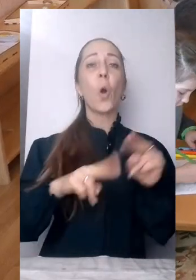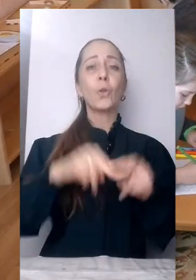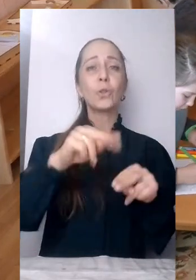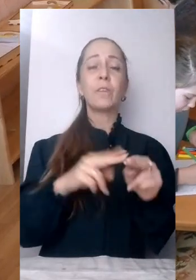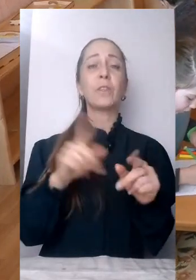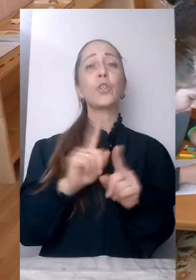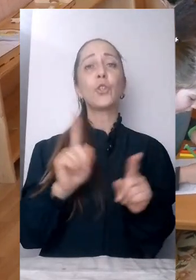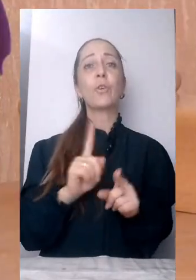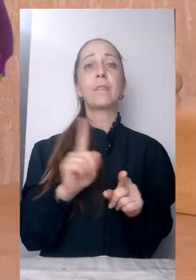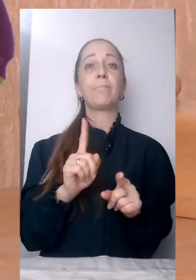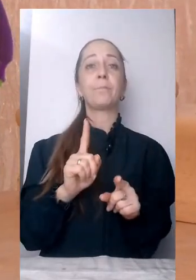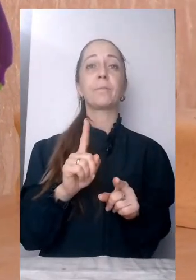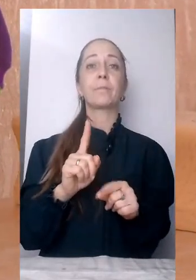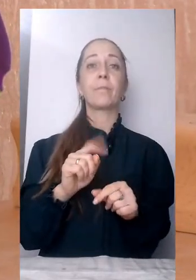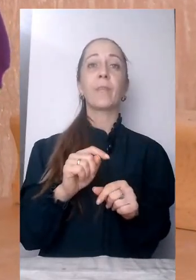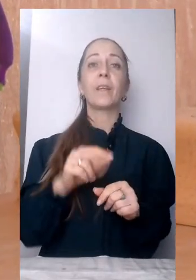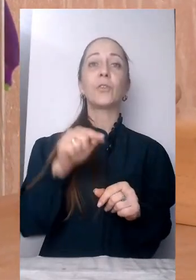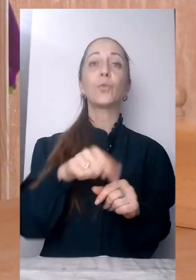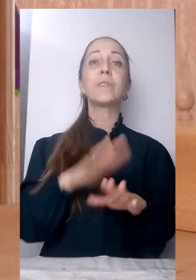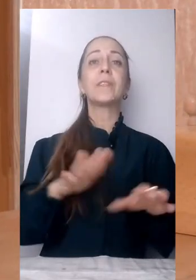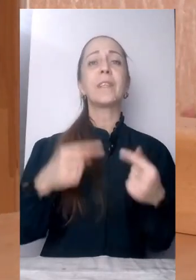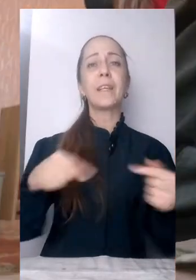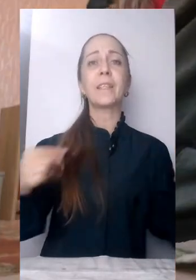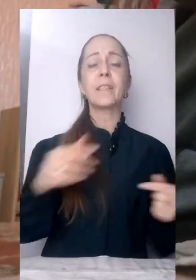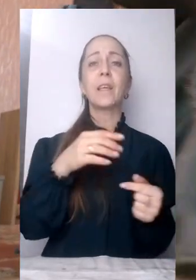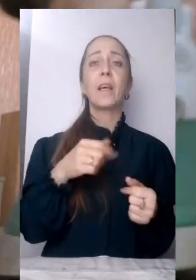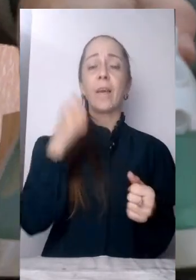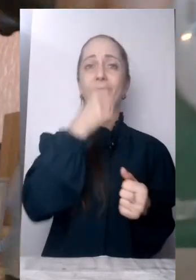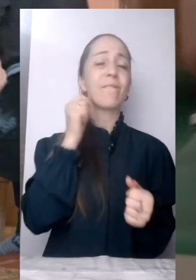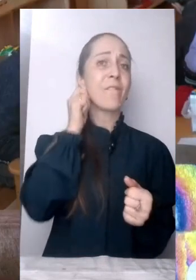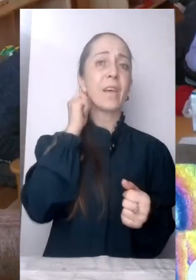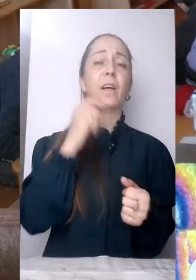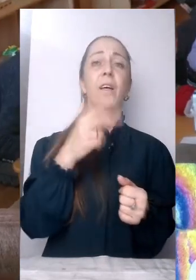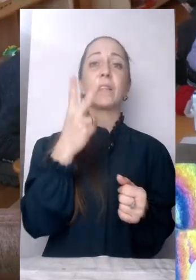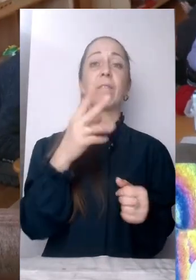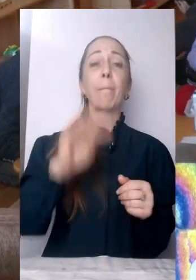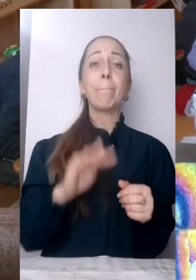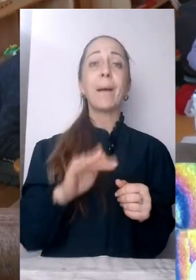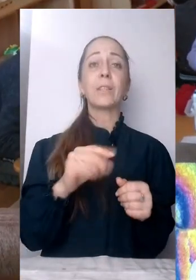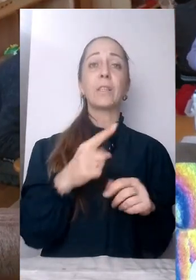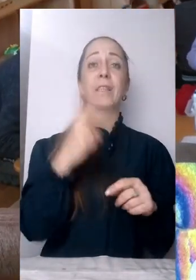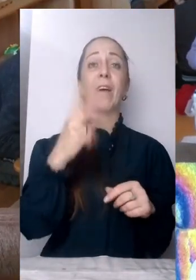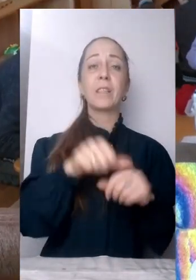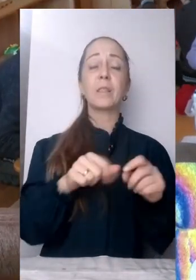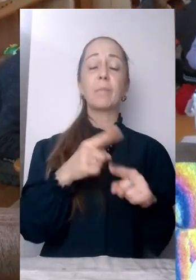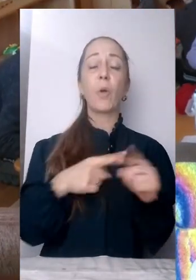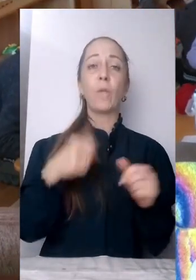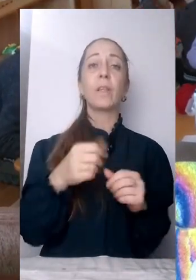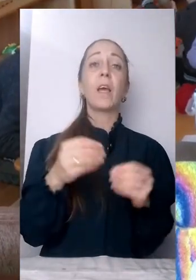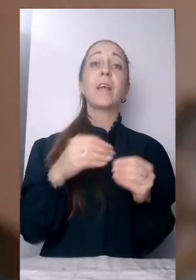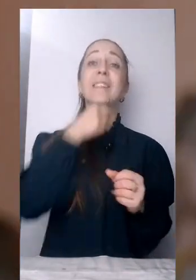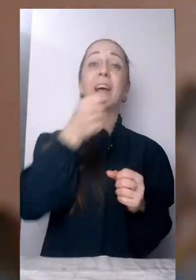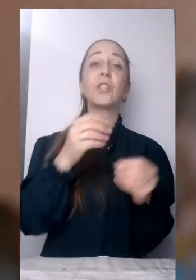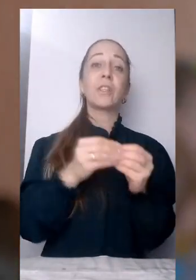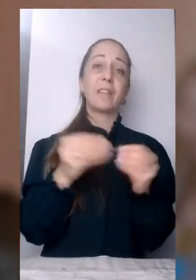Тут діти різного віку. Найменшій дівчинці – два з половиною роки, найстаршому – десять. Організувала таку кімнату черкащанка Марія